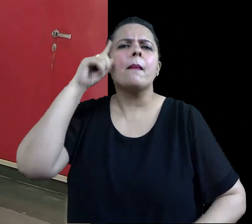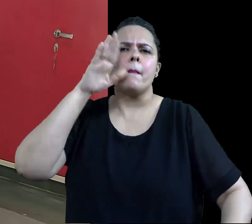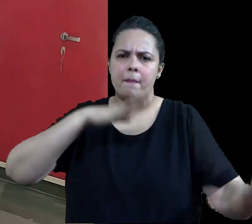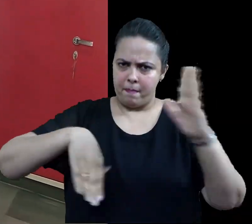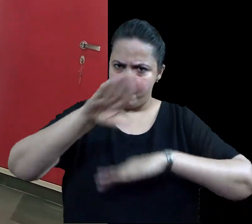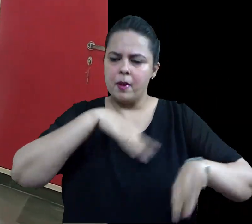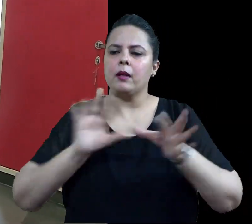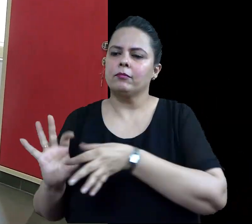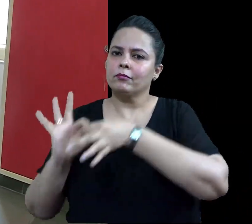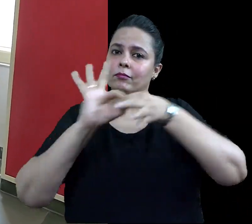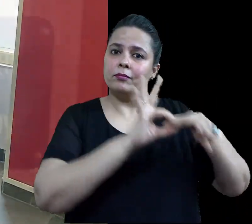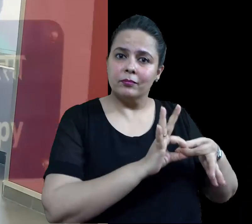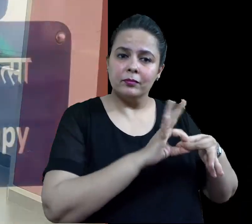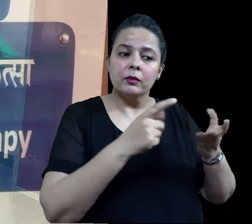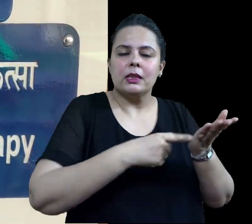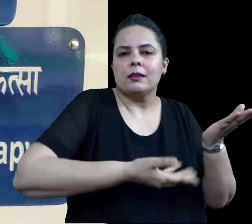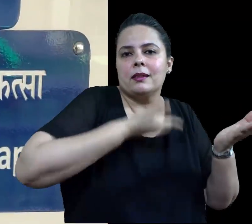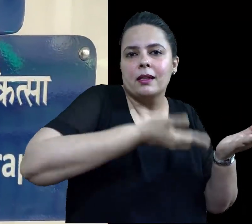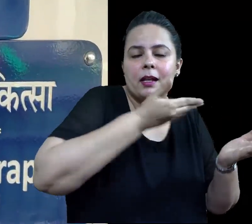आवशकता होगी।